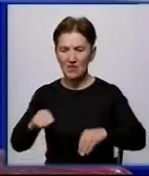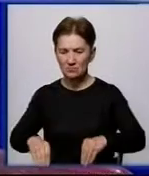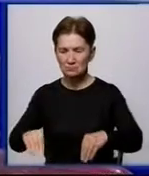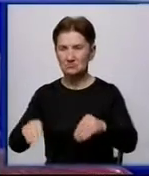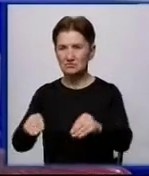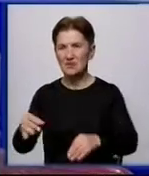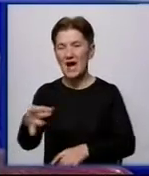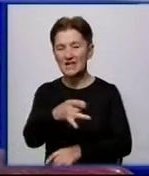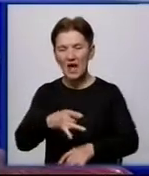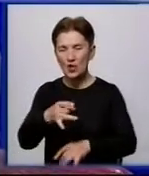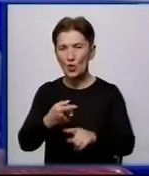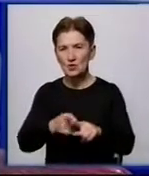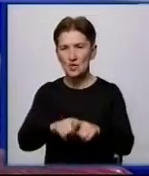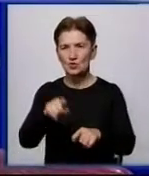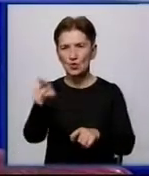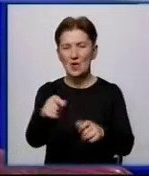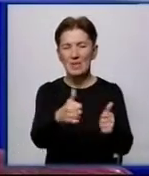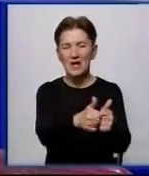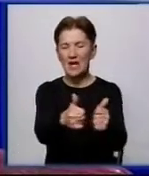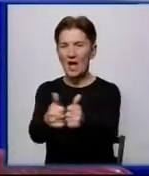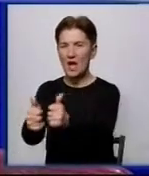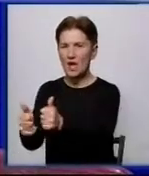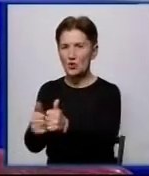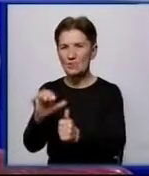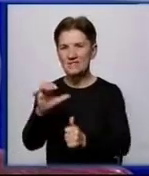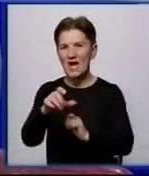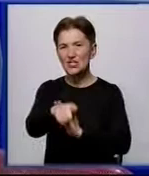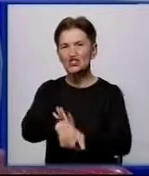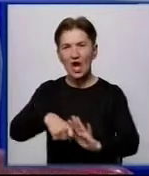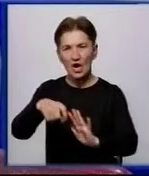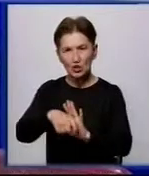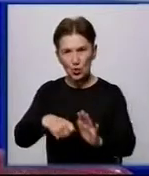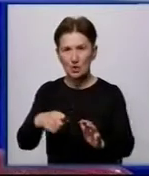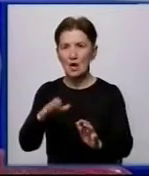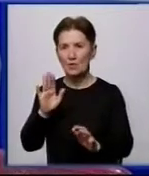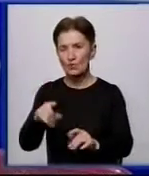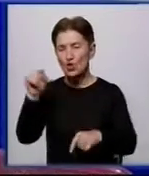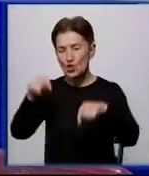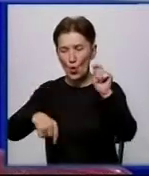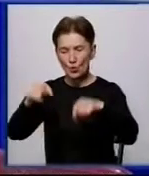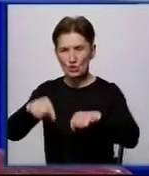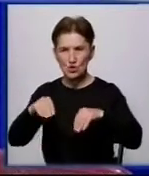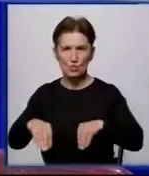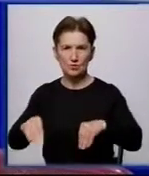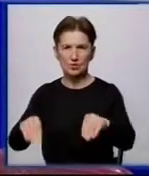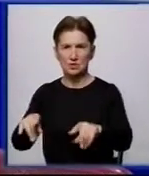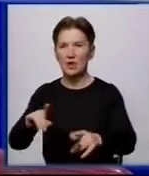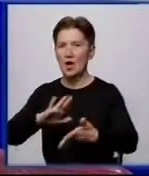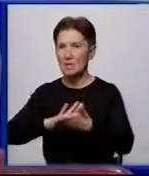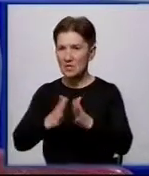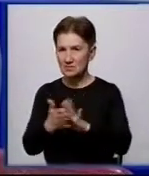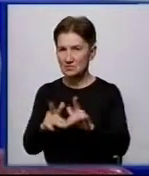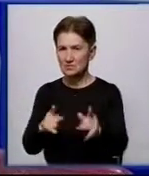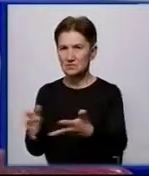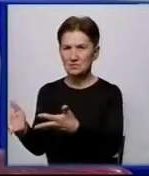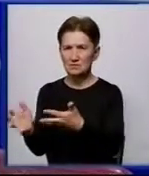знаходяться поруч із шахтою восени. Завідувач сектору екології міської ради Галина Негода розповіла, в рамках меморандуму місто торік отримало